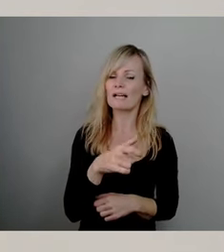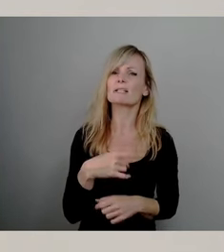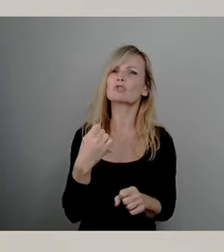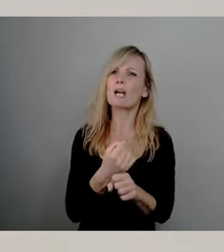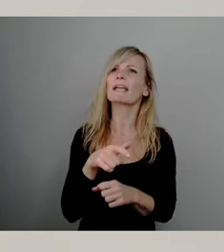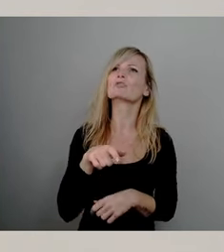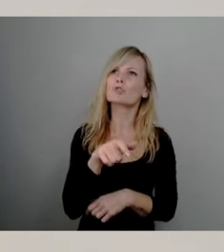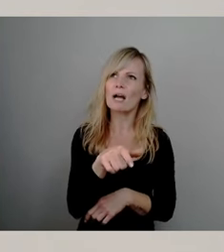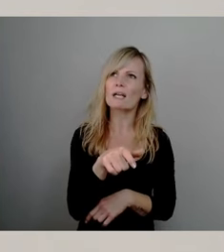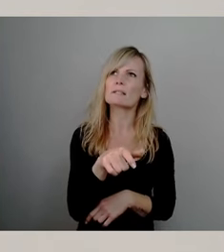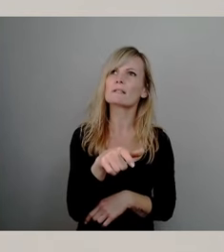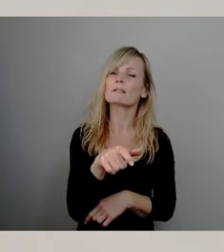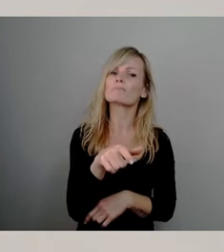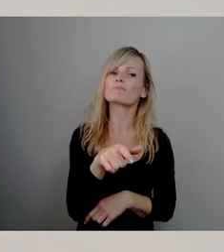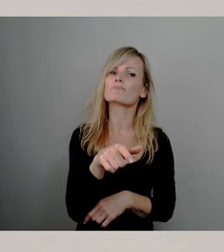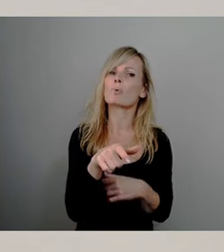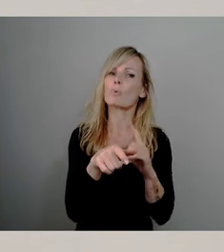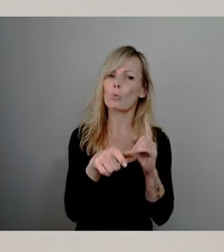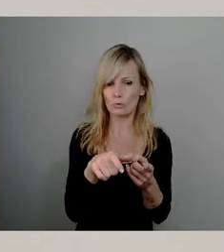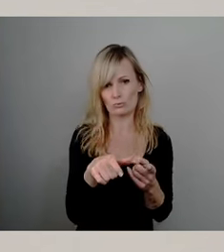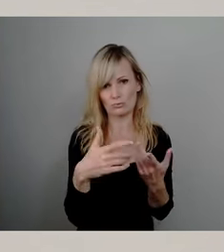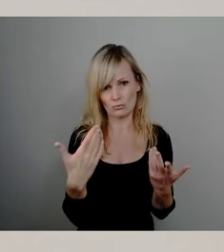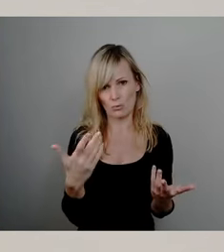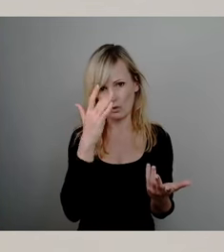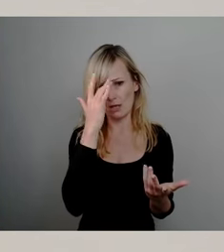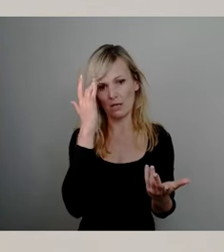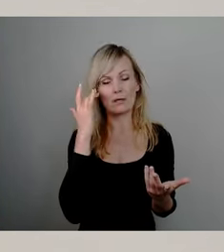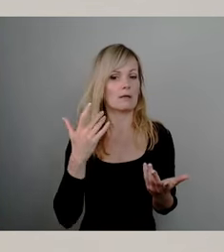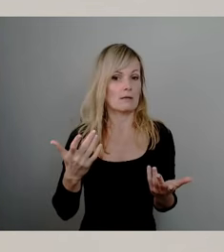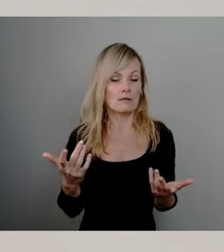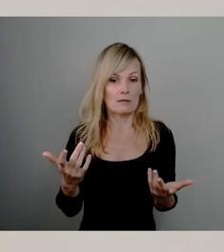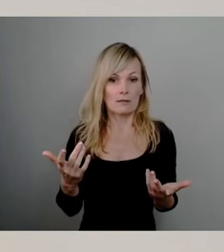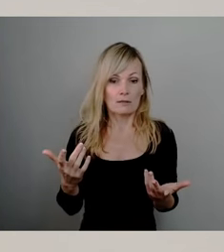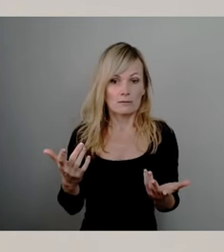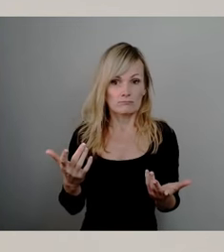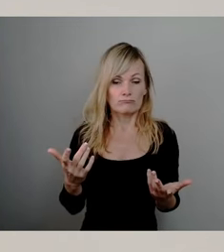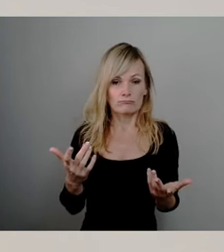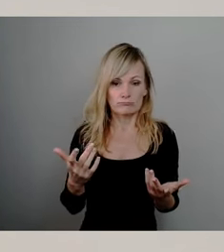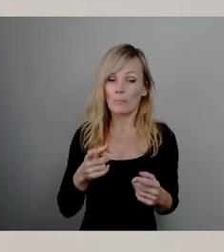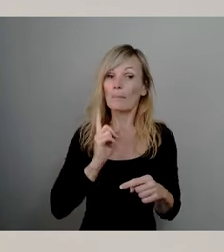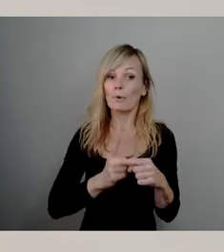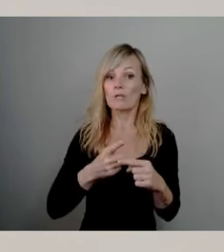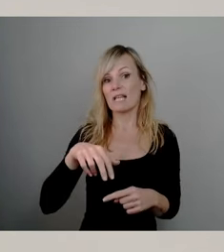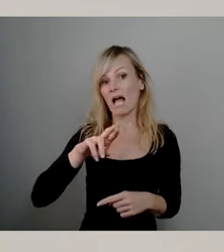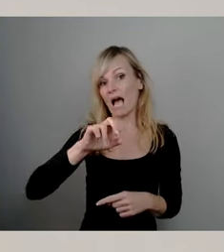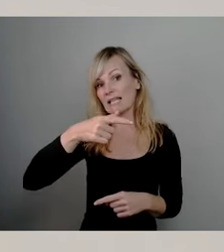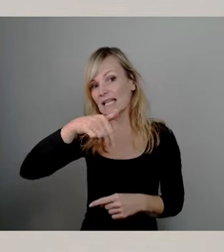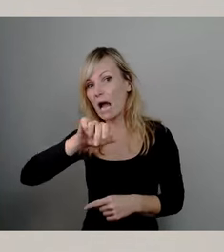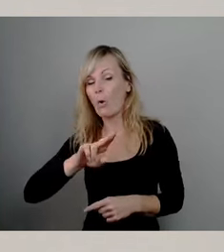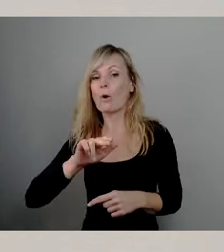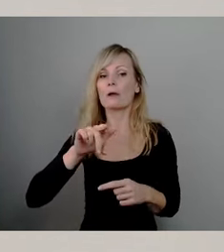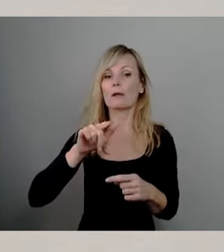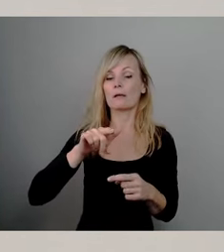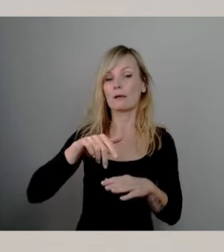und insofern ist dann das wesentliche, plus Rathenau-Platz, Entschuldigung, habe ich vergessen, die